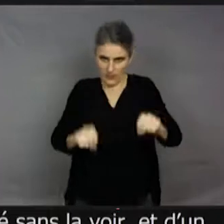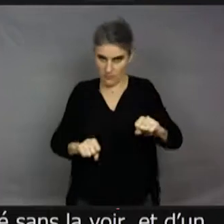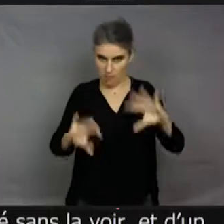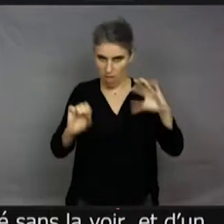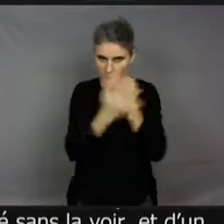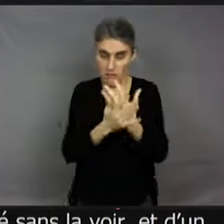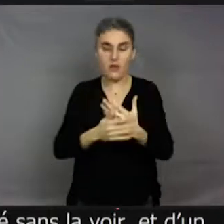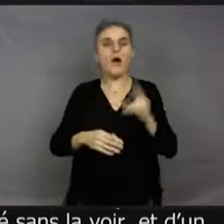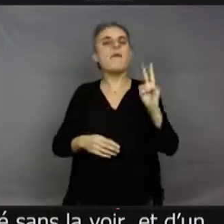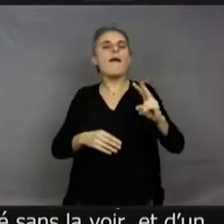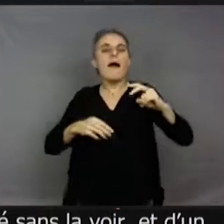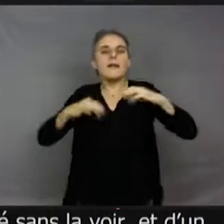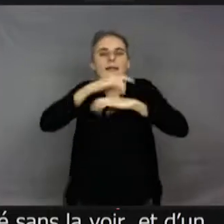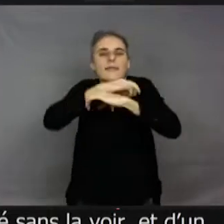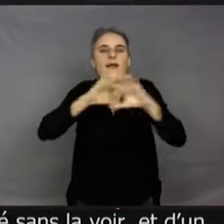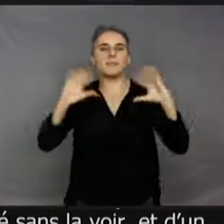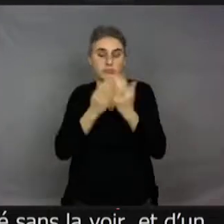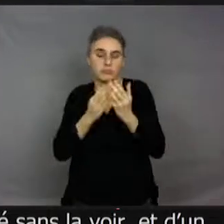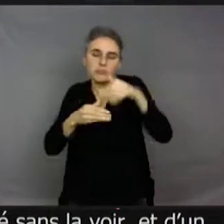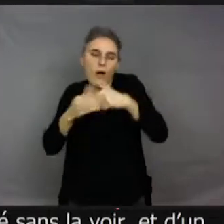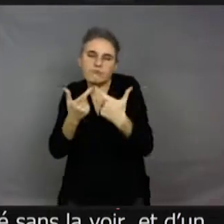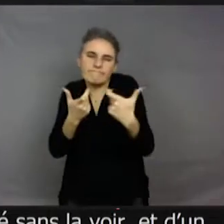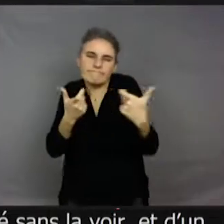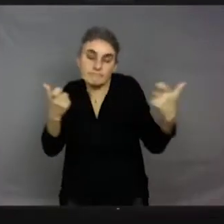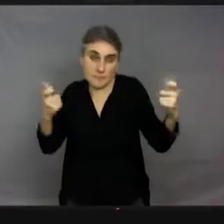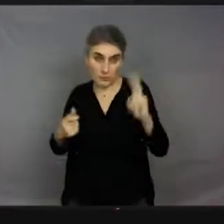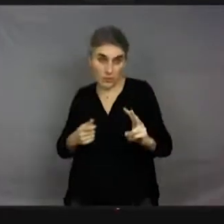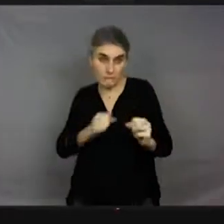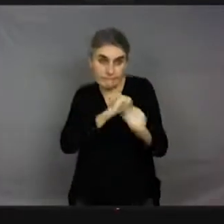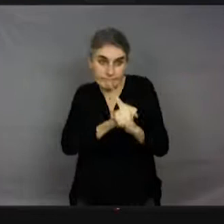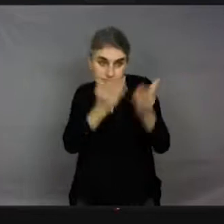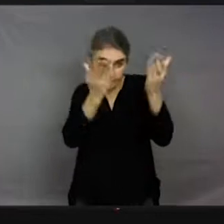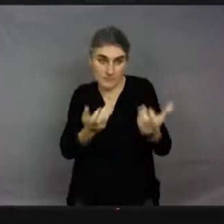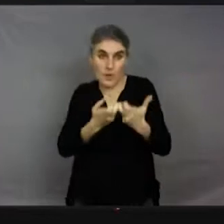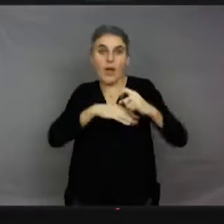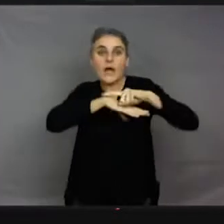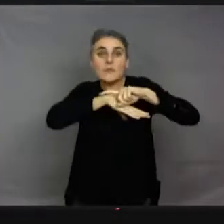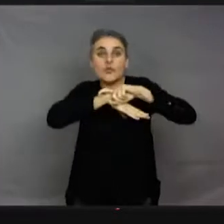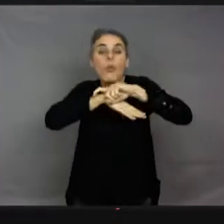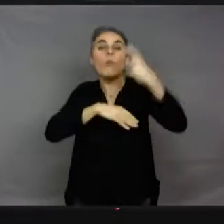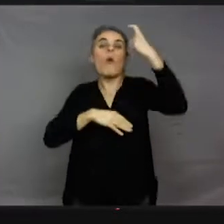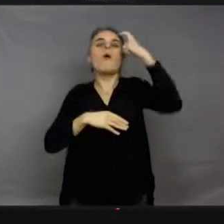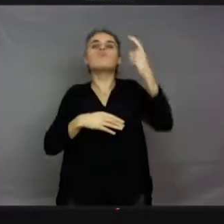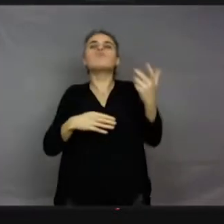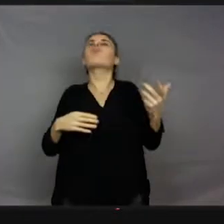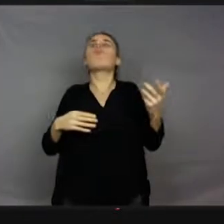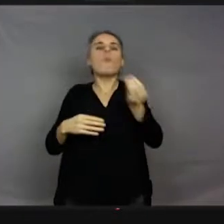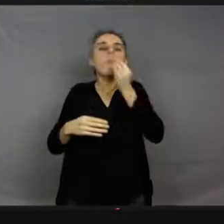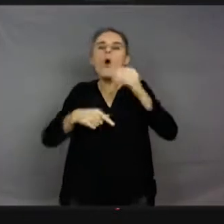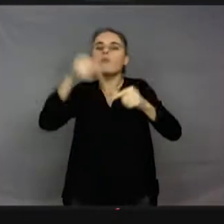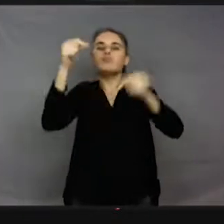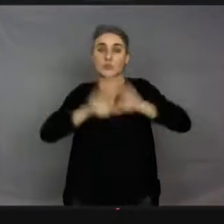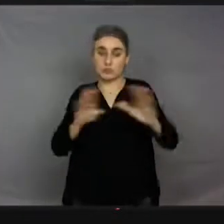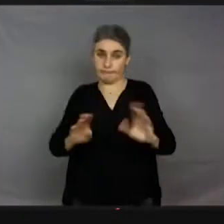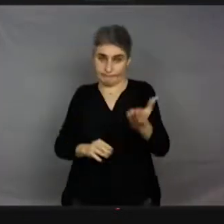variées, nombreux en quantité d'espèces et d'individus qu'il y a toujours des exceptions et il y a des chenilles qu'on croyait toutes végétariennes. En fait, il y des chenilles carnivores